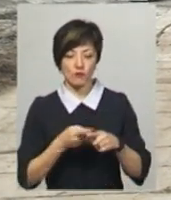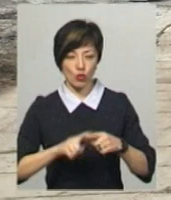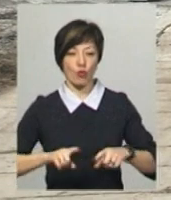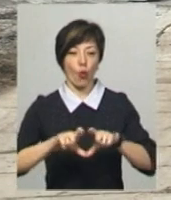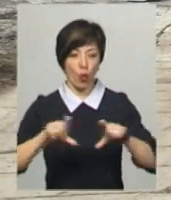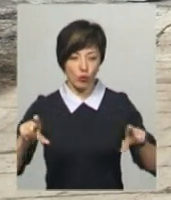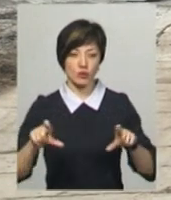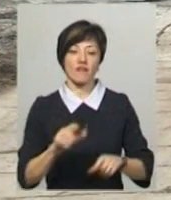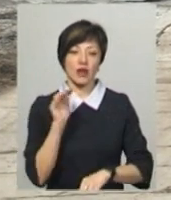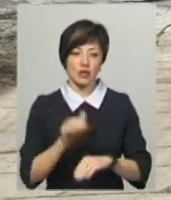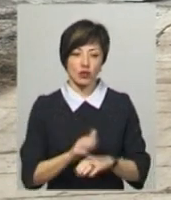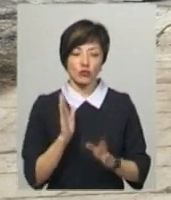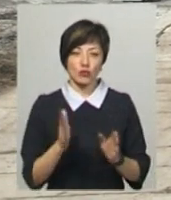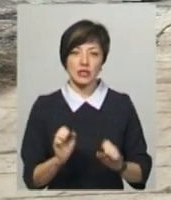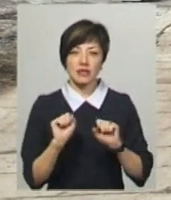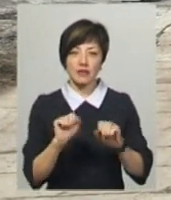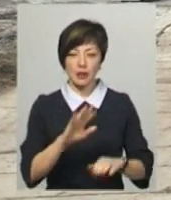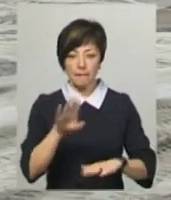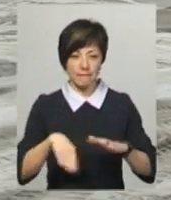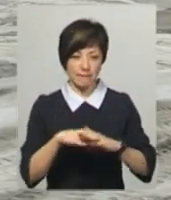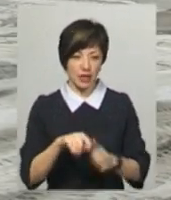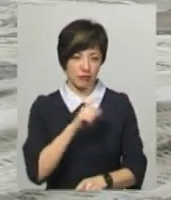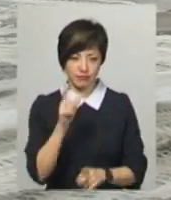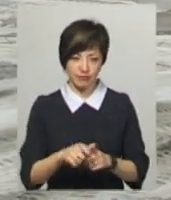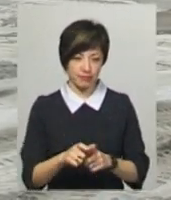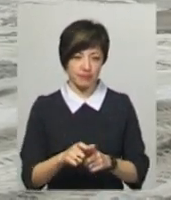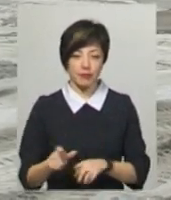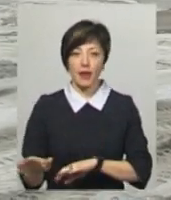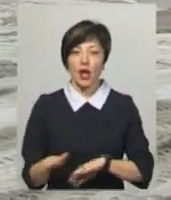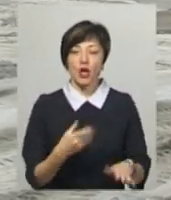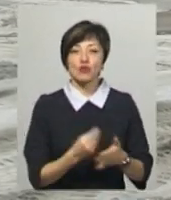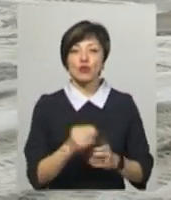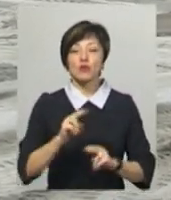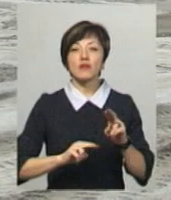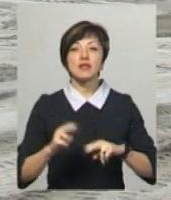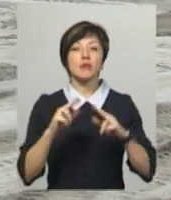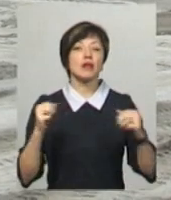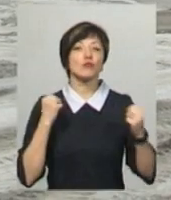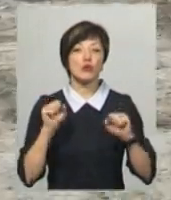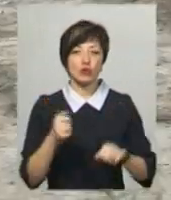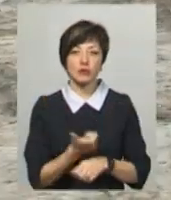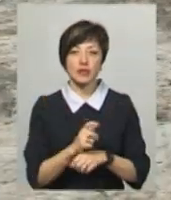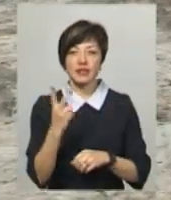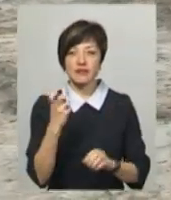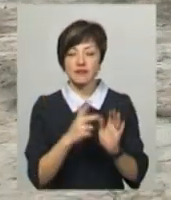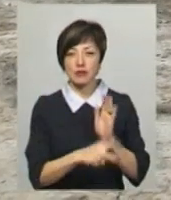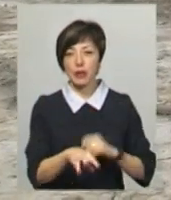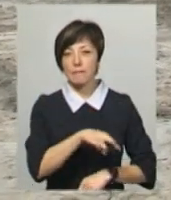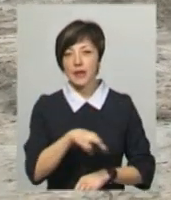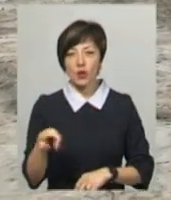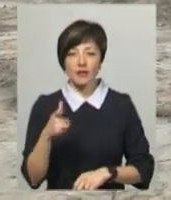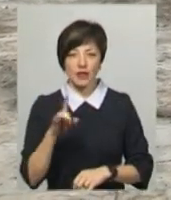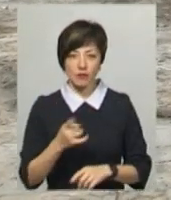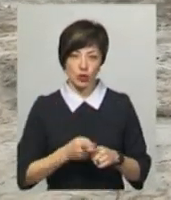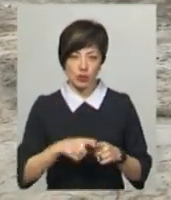корпусі, він фактично буде здаватися під ключ. Сума на будівництво палацу спорту у Хмельницькому може перевищити 280 мільйонів